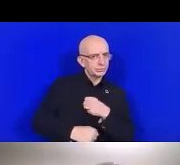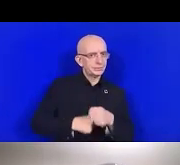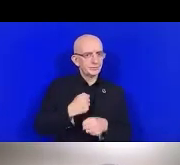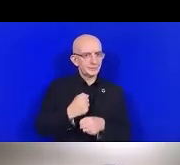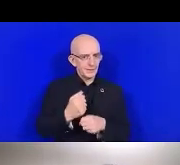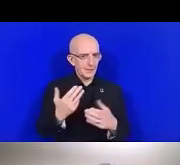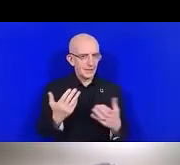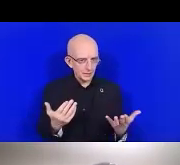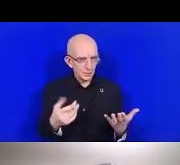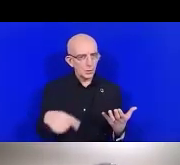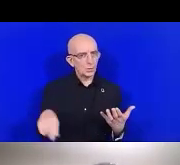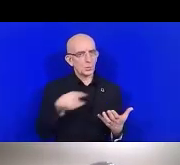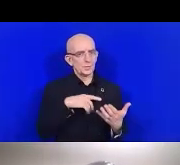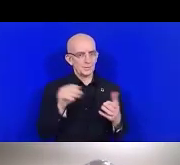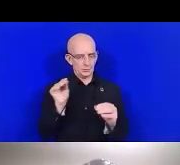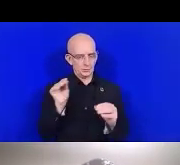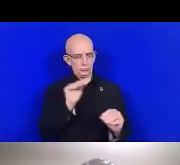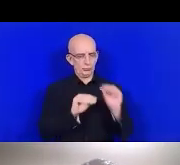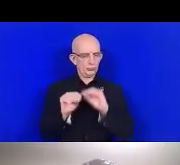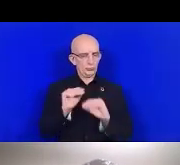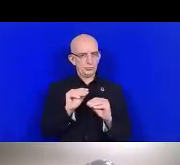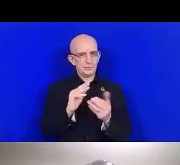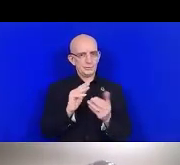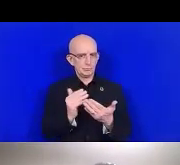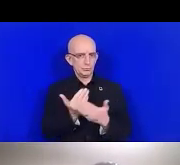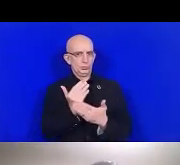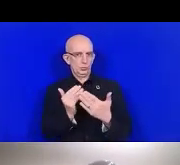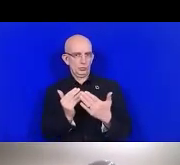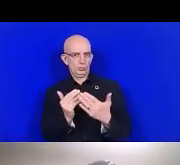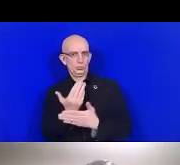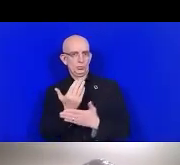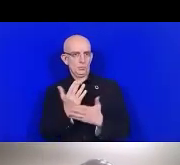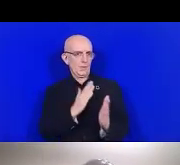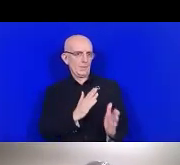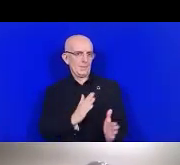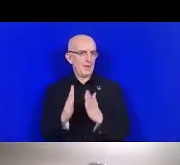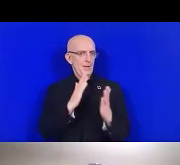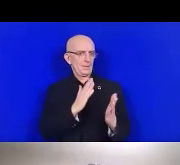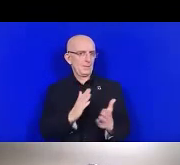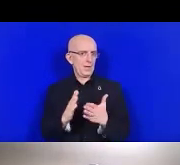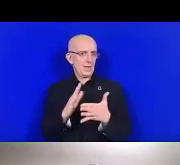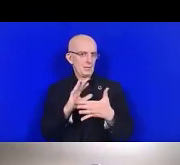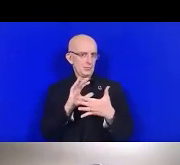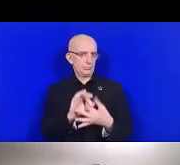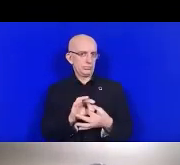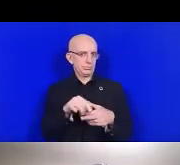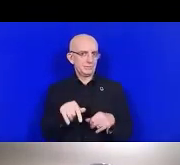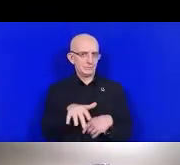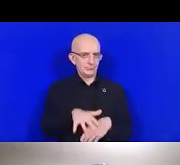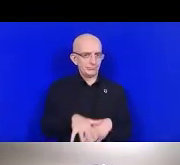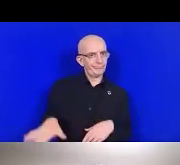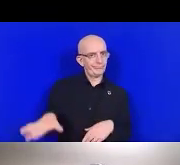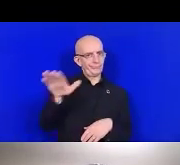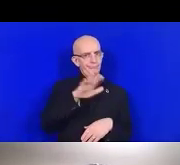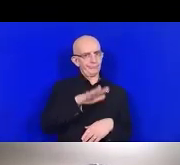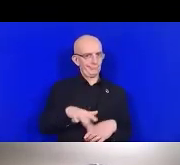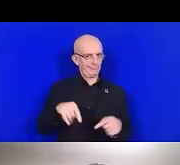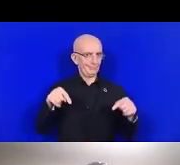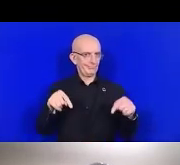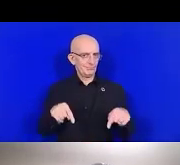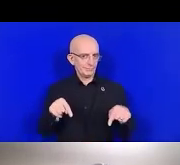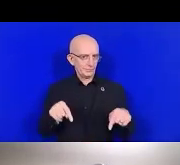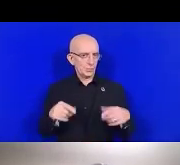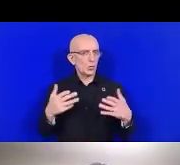c'est très nécessaire, c'est nécessaire que ces individus participent dans la prise